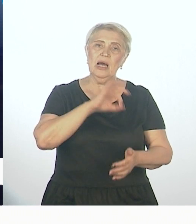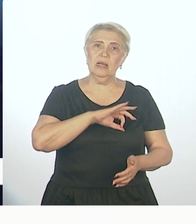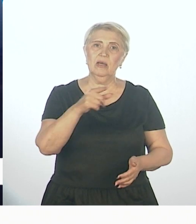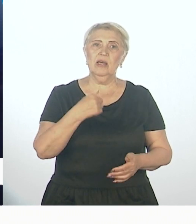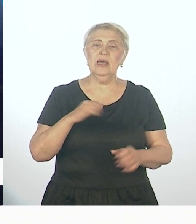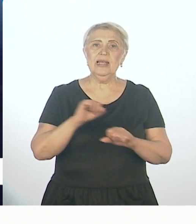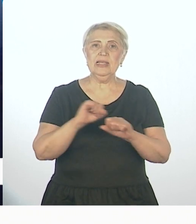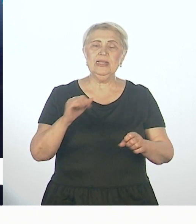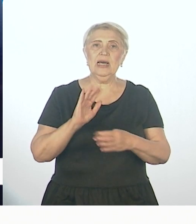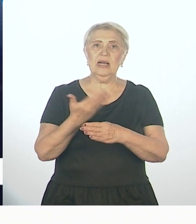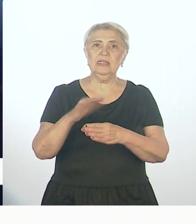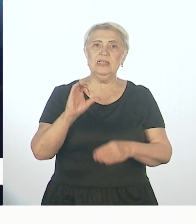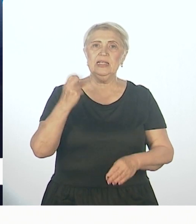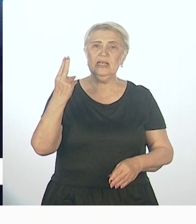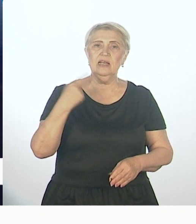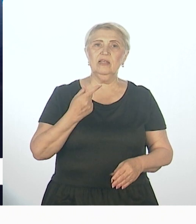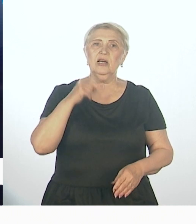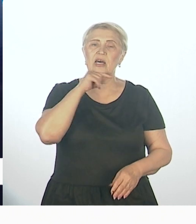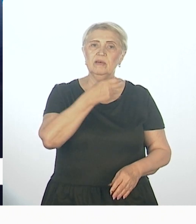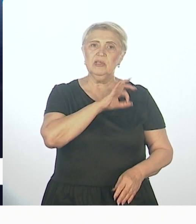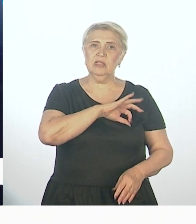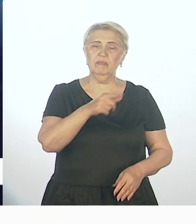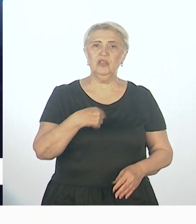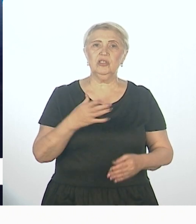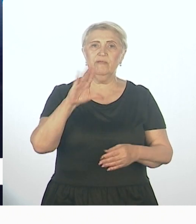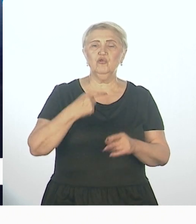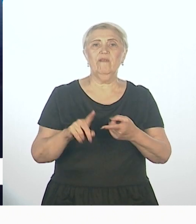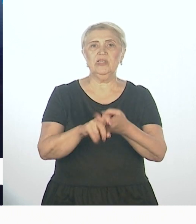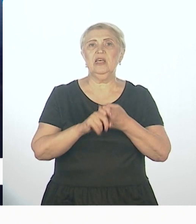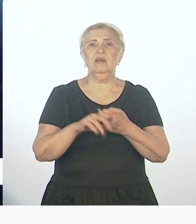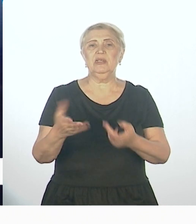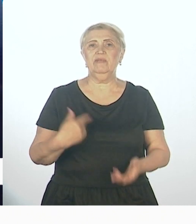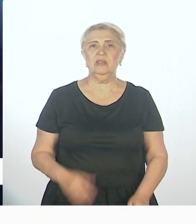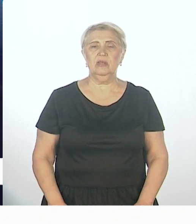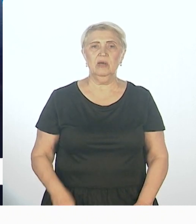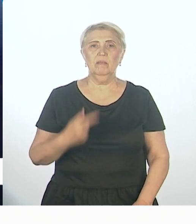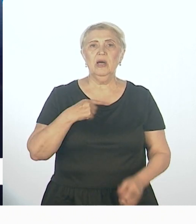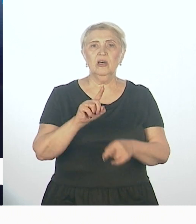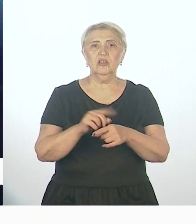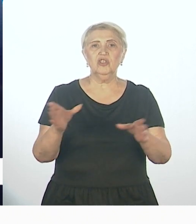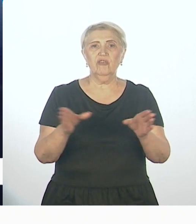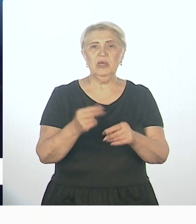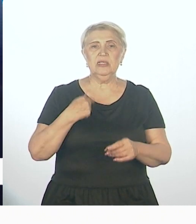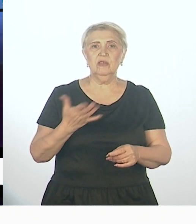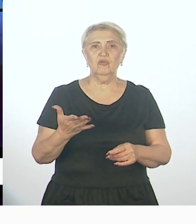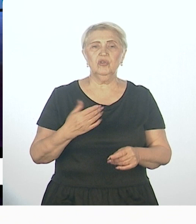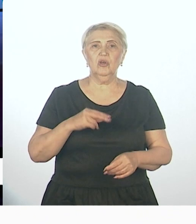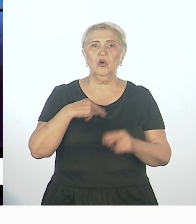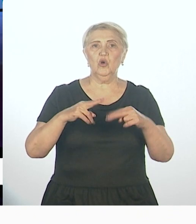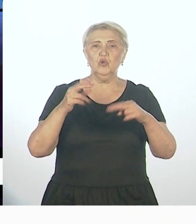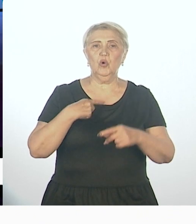разделить социальную от экономической, экономическую социальную. Это все взаимосвязано. Мы должны вместе строить реально комфортную жизнь.